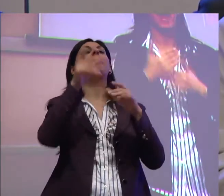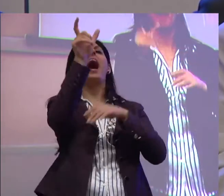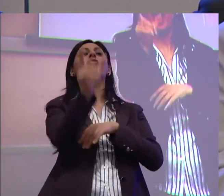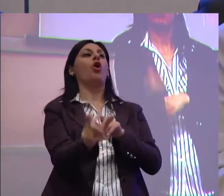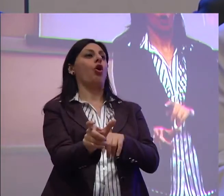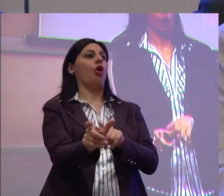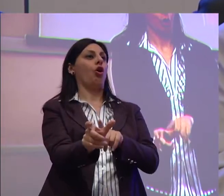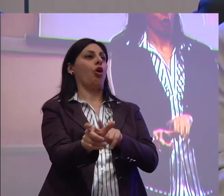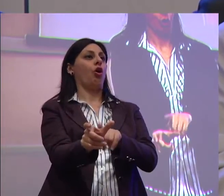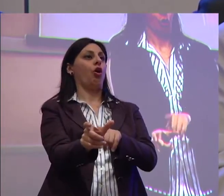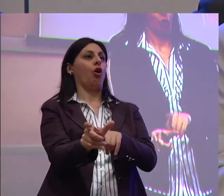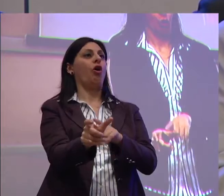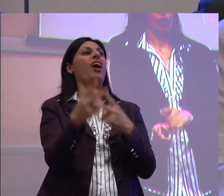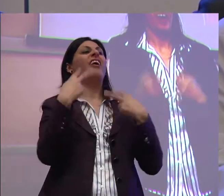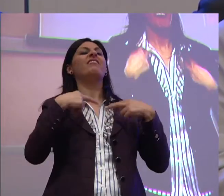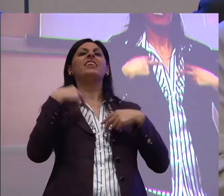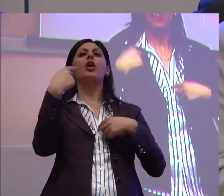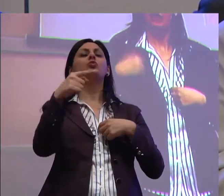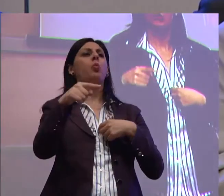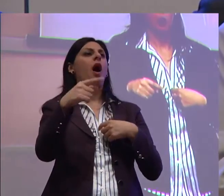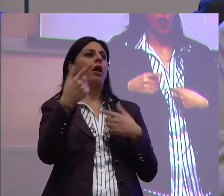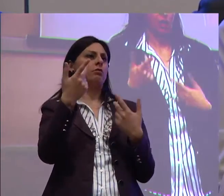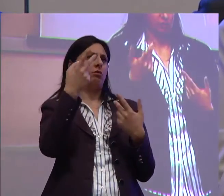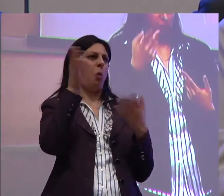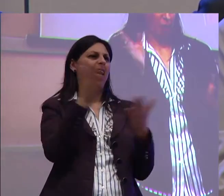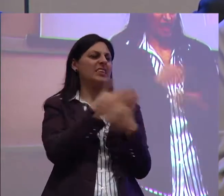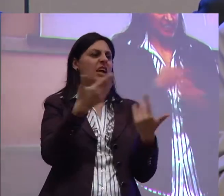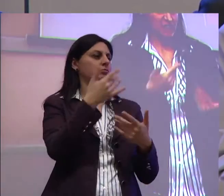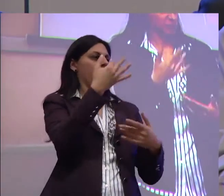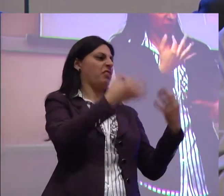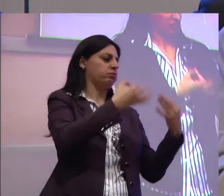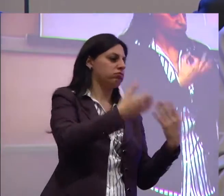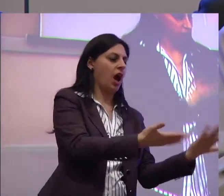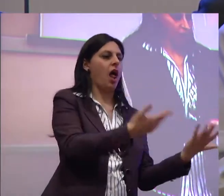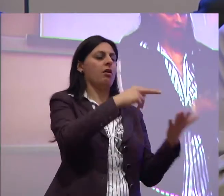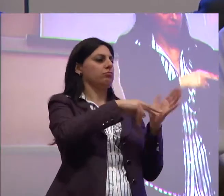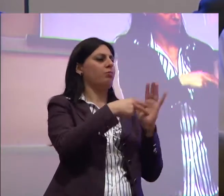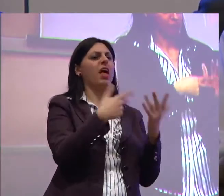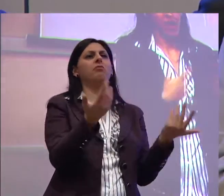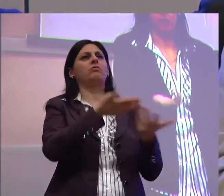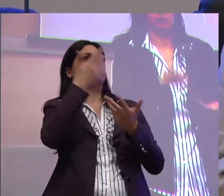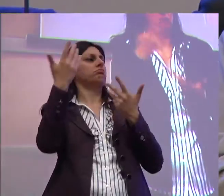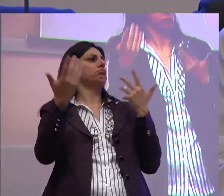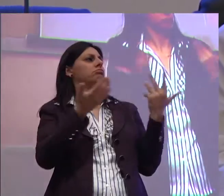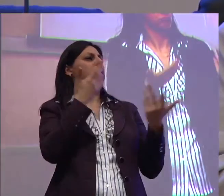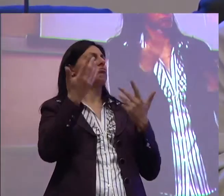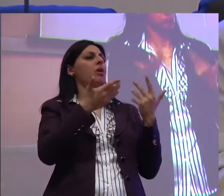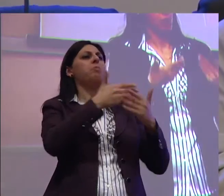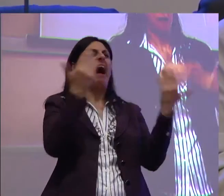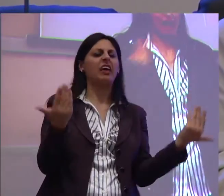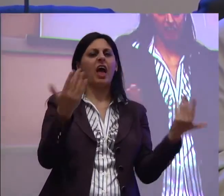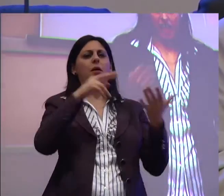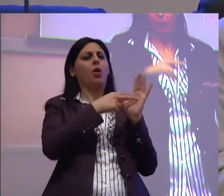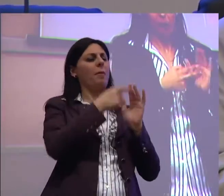ha un riferimento nella vita, in tutti i settori della vita, nel mondo culturale, nel problema delle barriere,